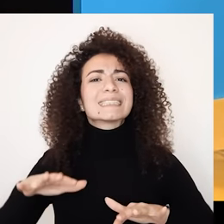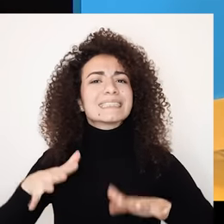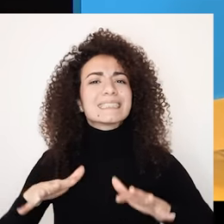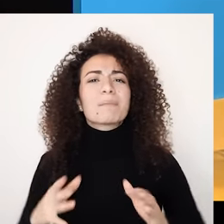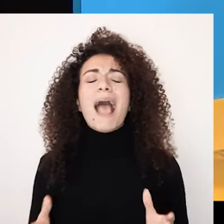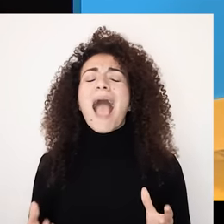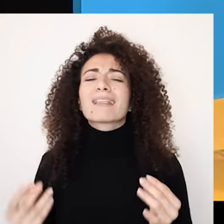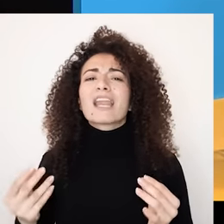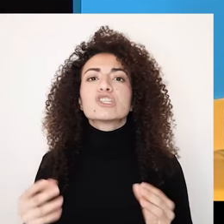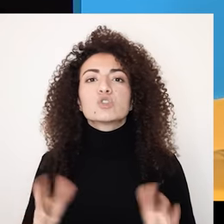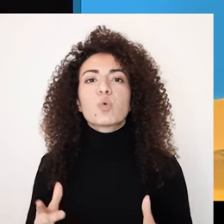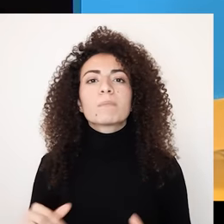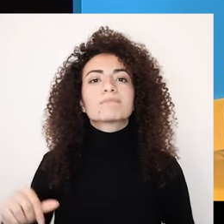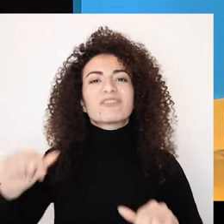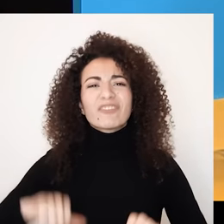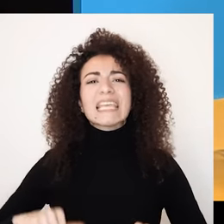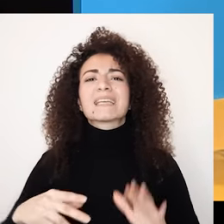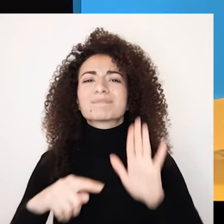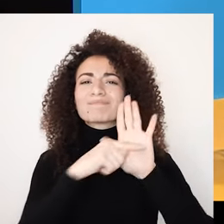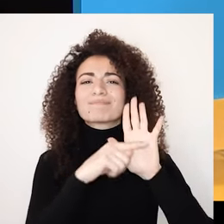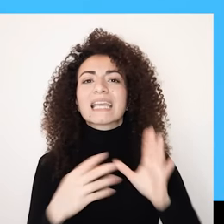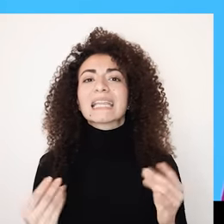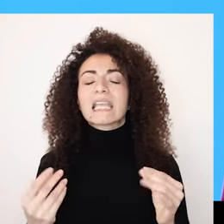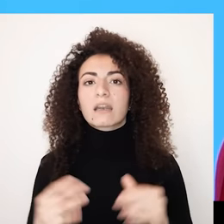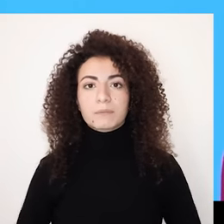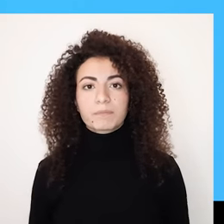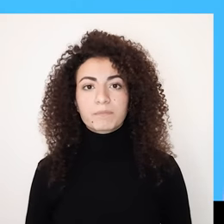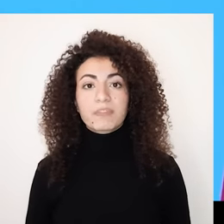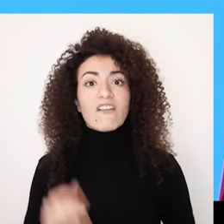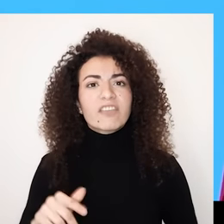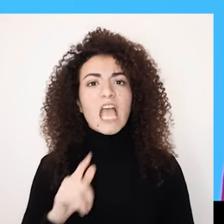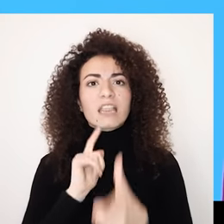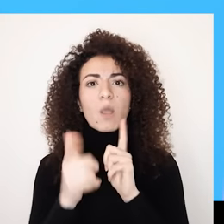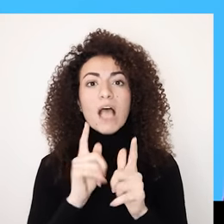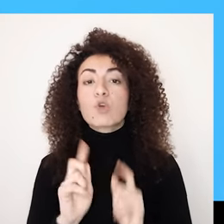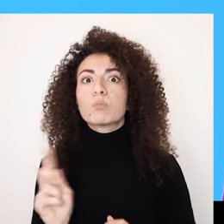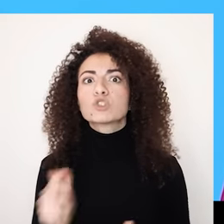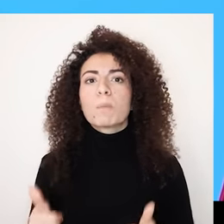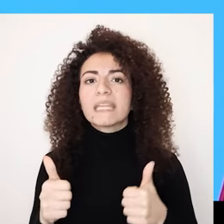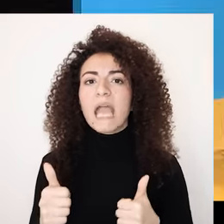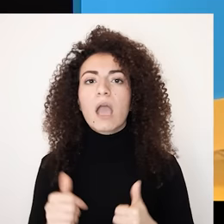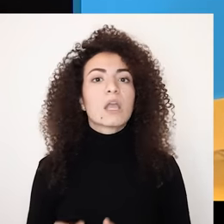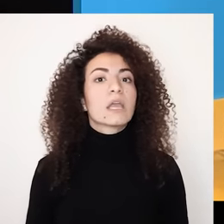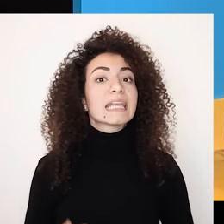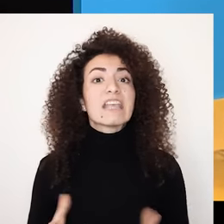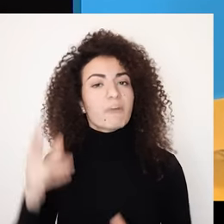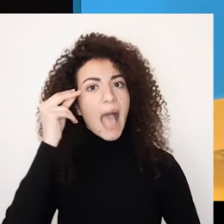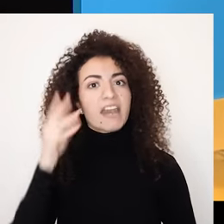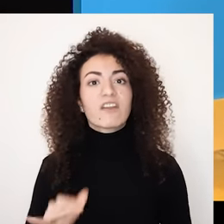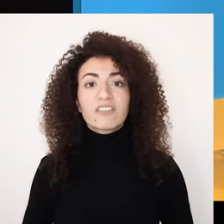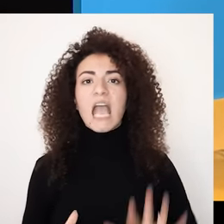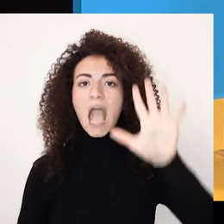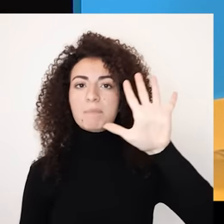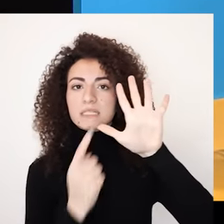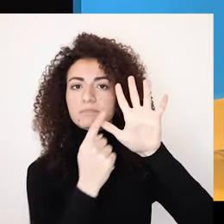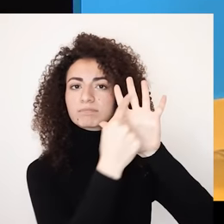نختبرها بنوع خاص بالعلاقات القريبة أو العائلية واللي بتقدم التالي إلى أساليب تواصل غير صحية هالمنظومة بتقوم